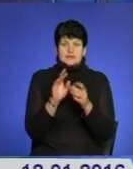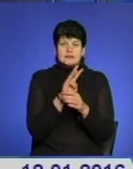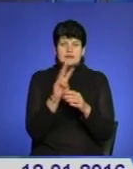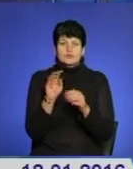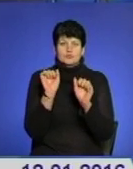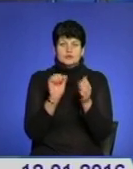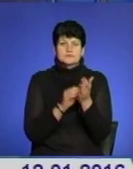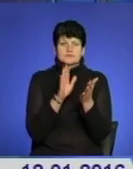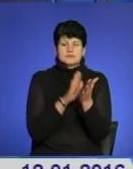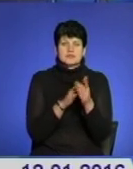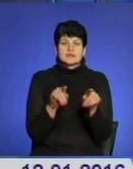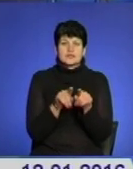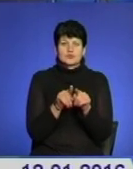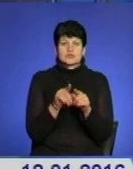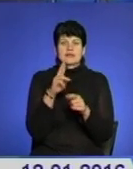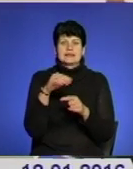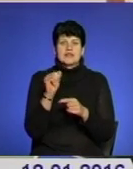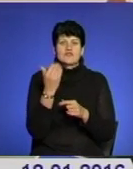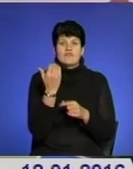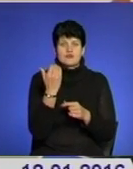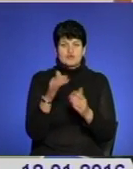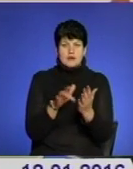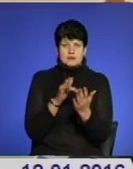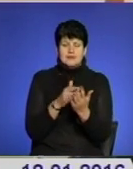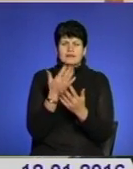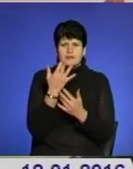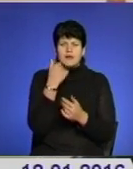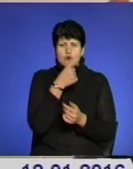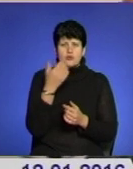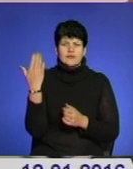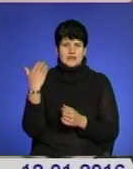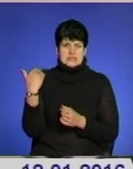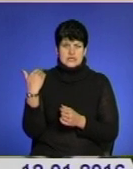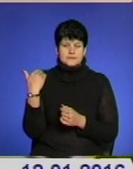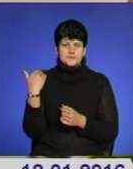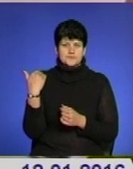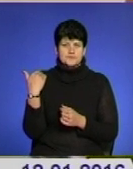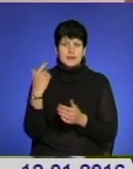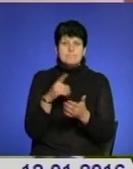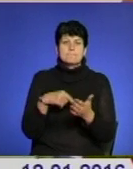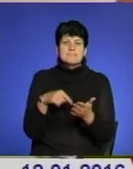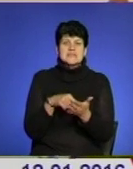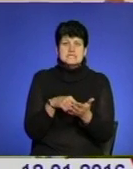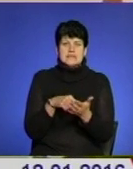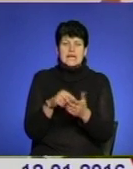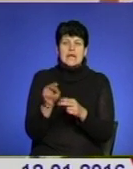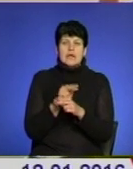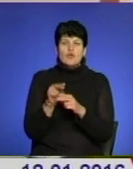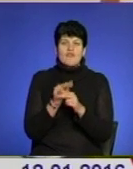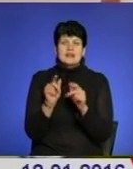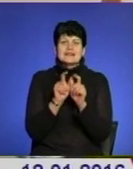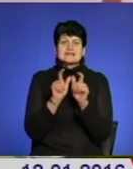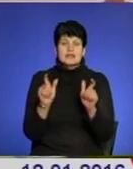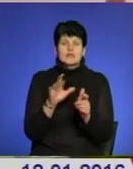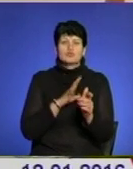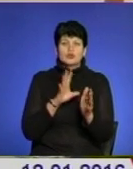також і дані вашої амбулаторної картки. Кілька років назад в міських лікувальних закладах